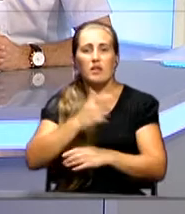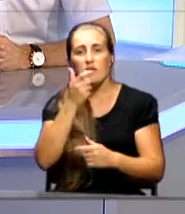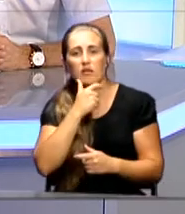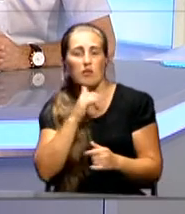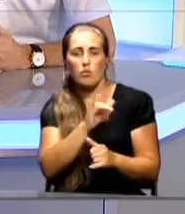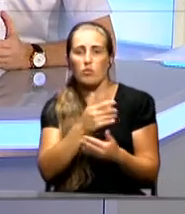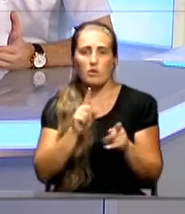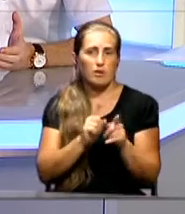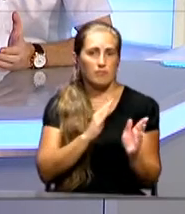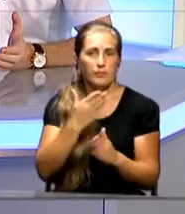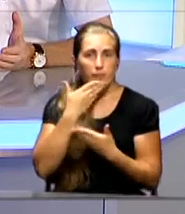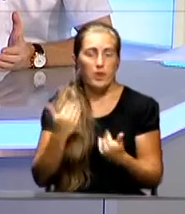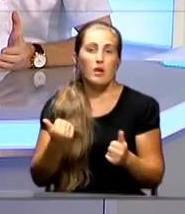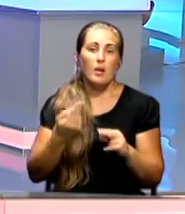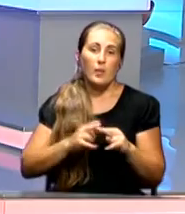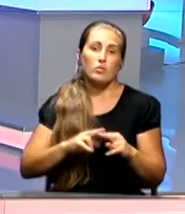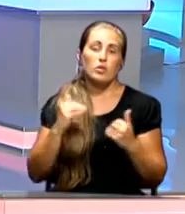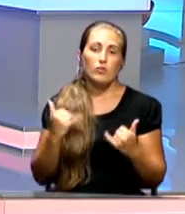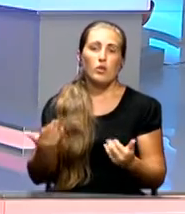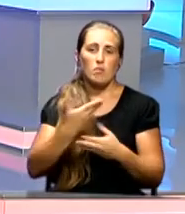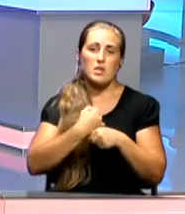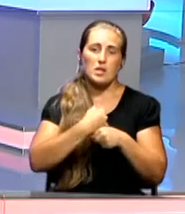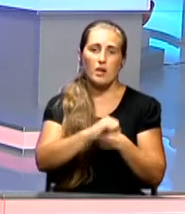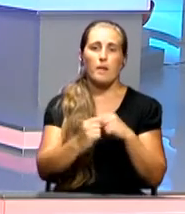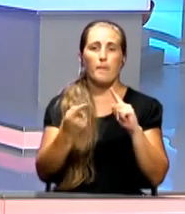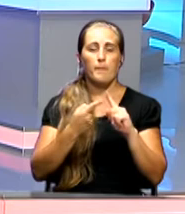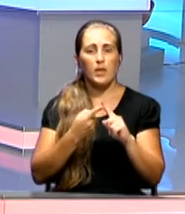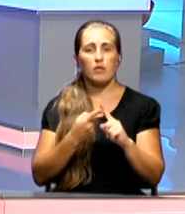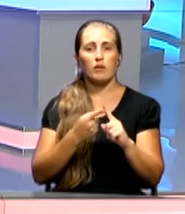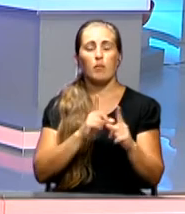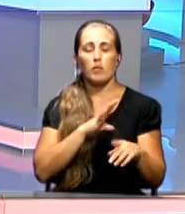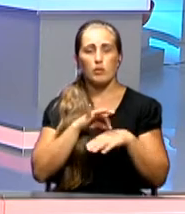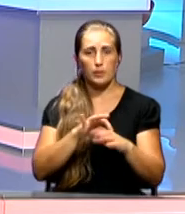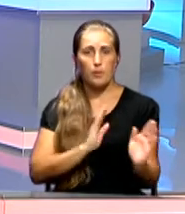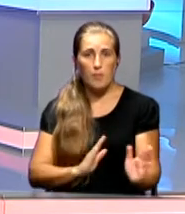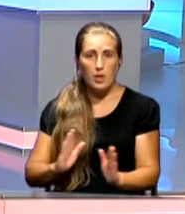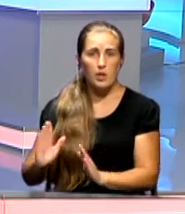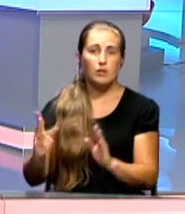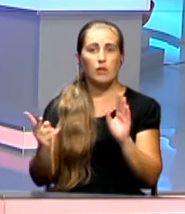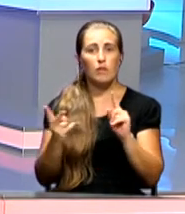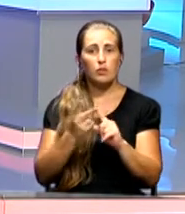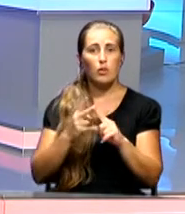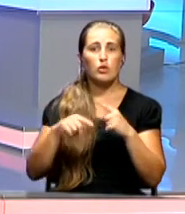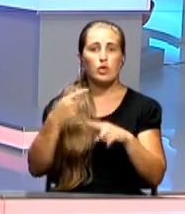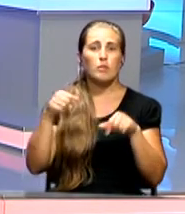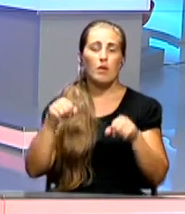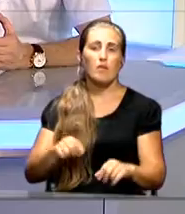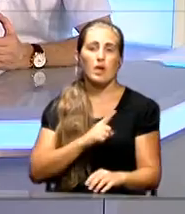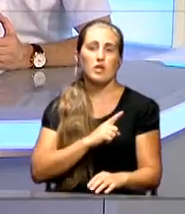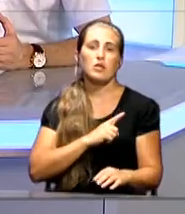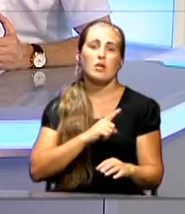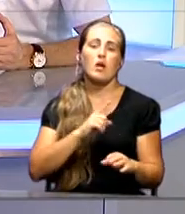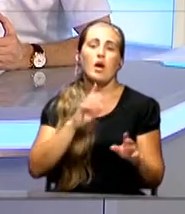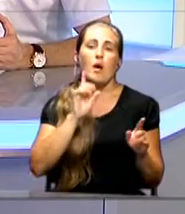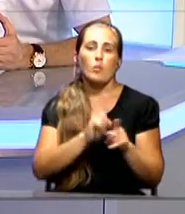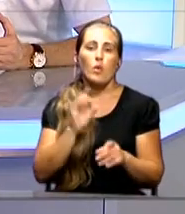установлены. То есть, сегодня мы их заставляем, во-первых, привести их в порядок, во-вторых, через правоохранительные органы установить